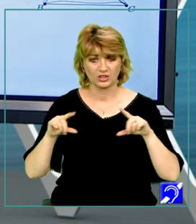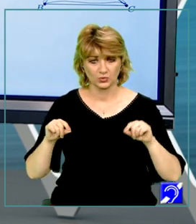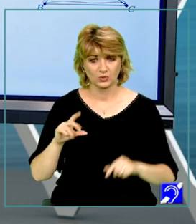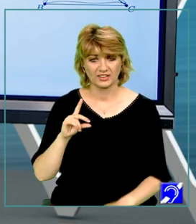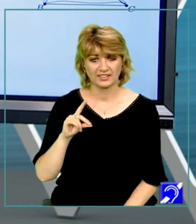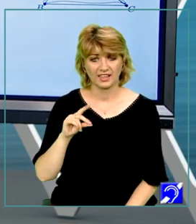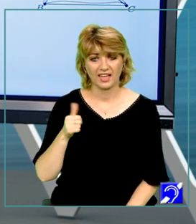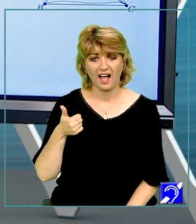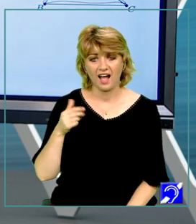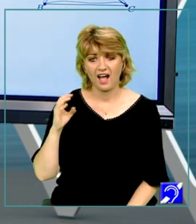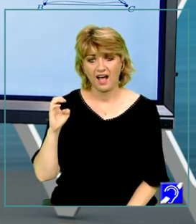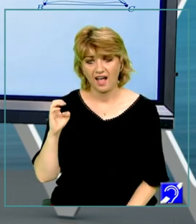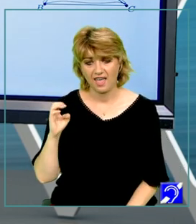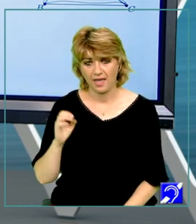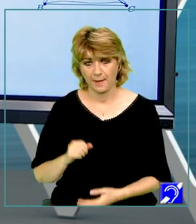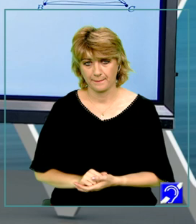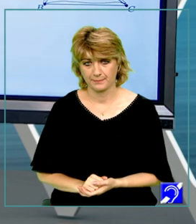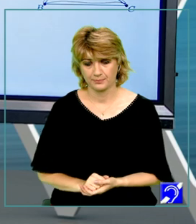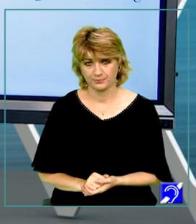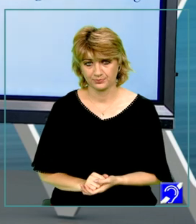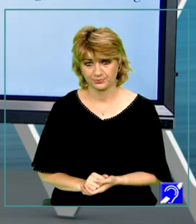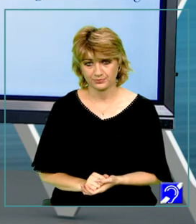cu triunghiul D, A, E.